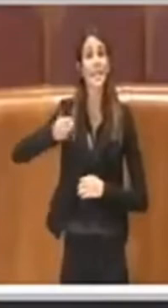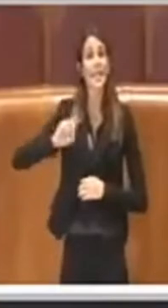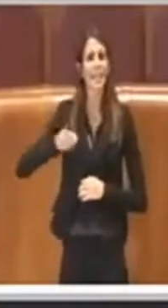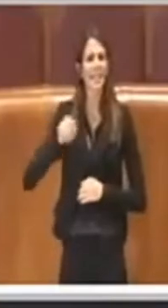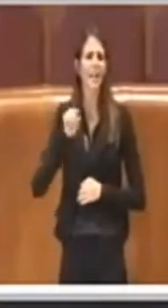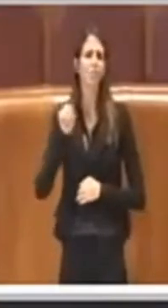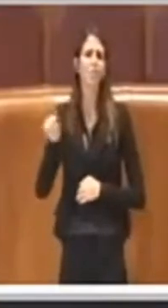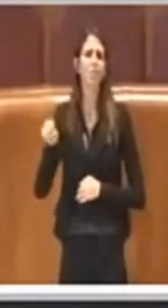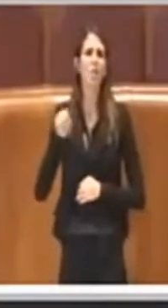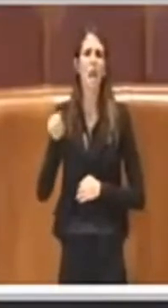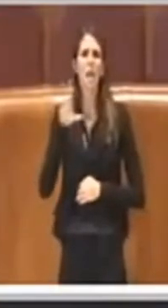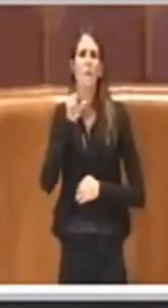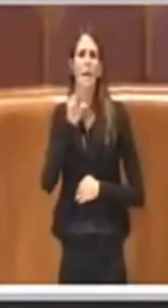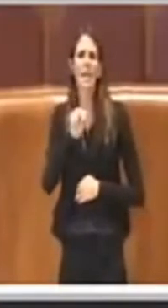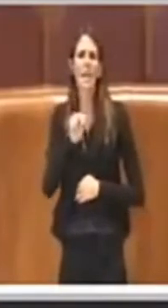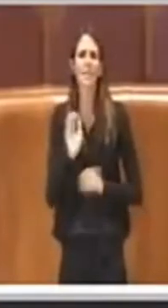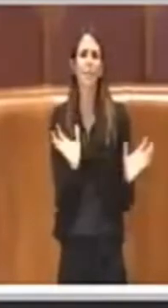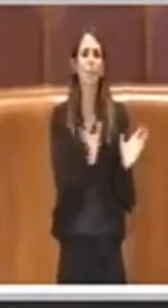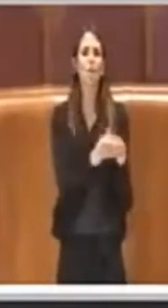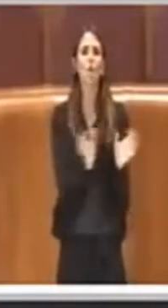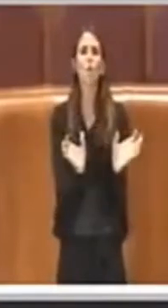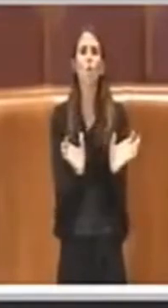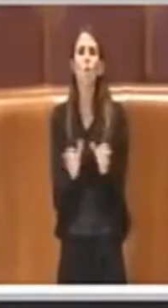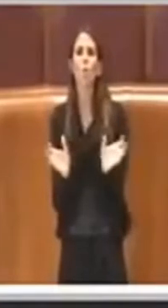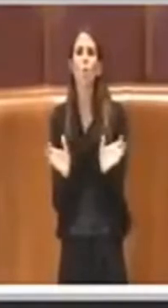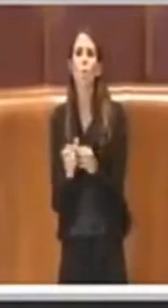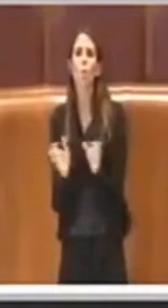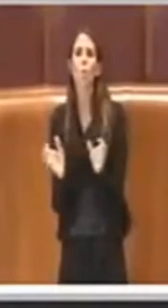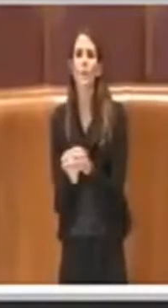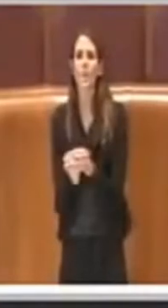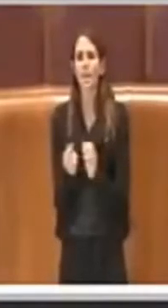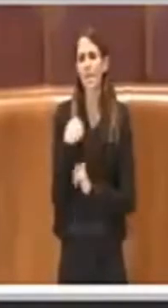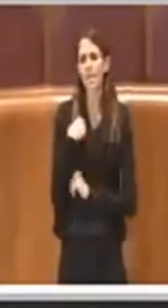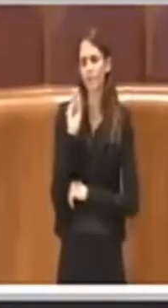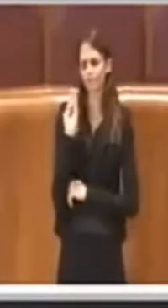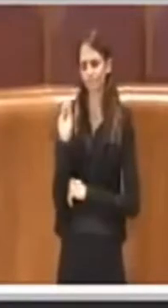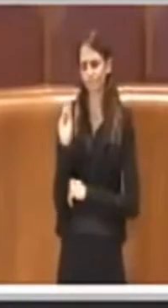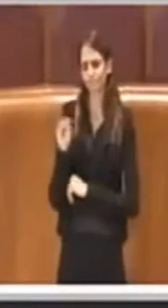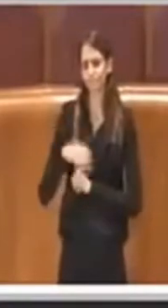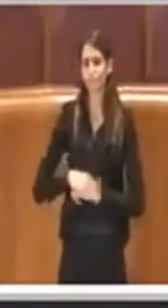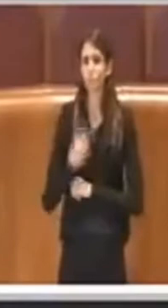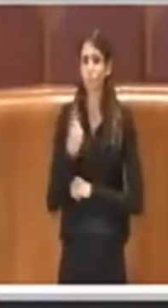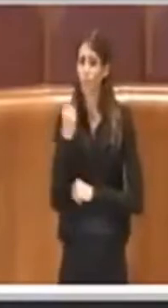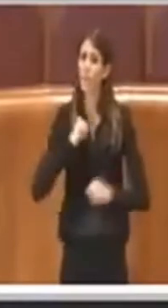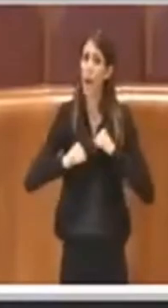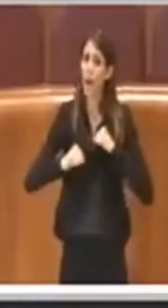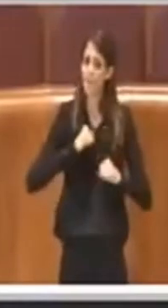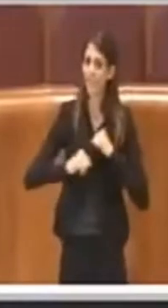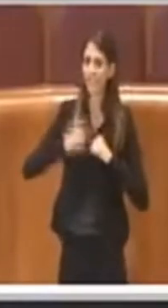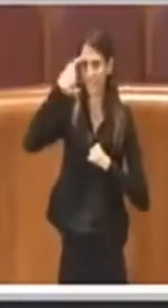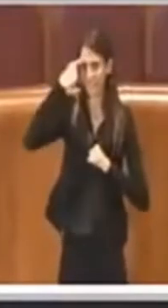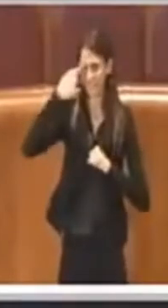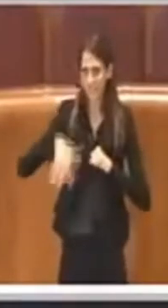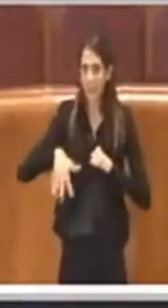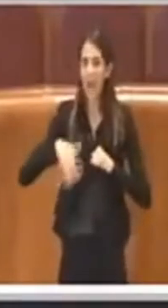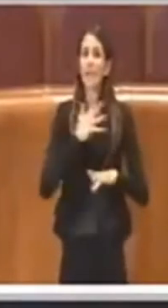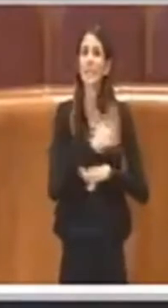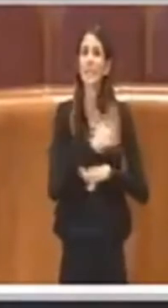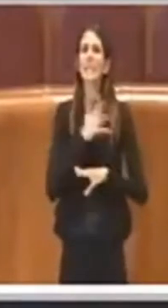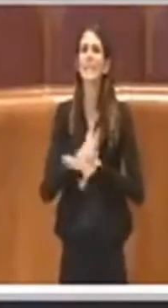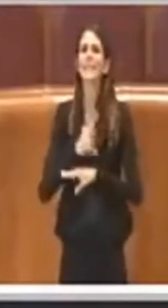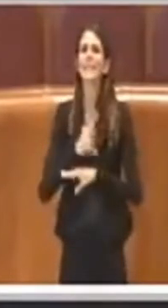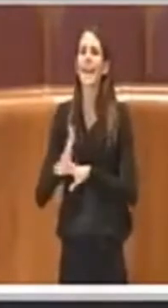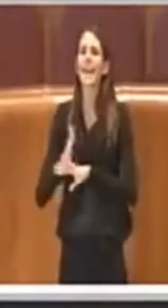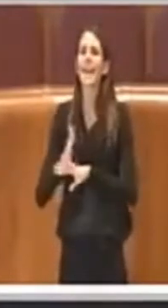delle lobby, ma allora chiedo alla consigliera Grancio, un'amministrazione che sa che questi interventi devono essere